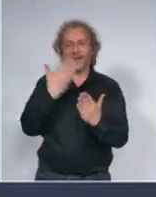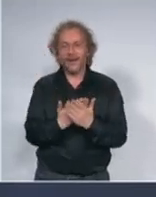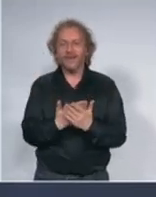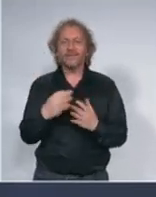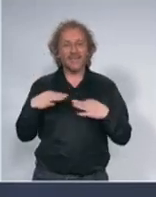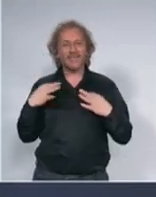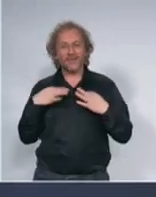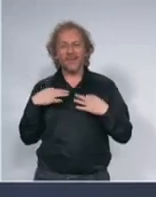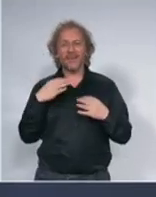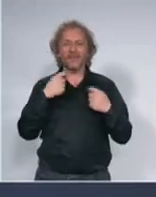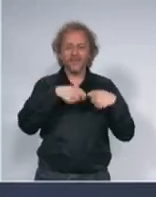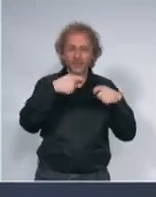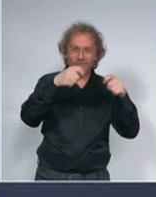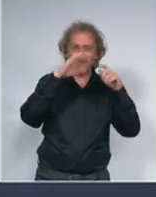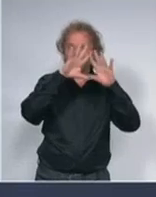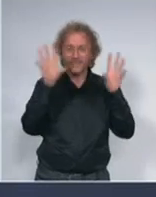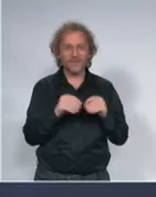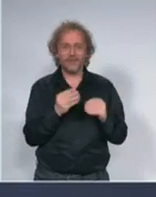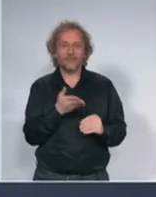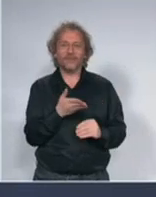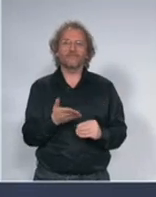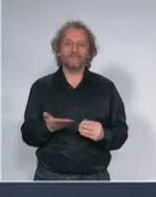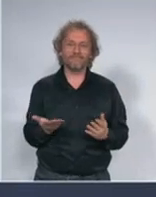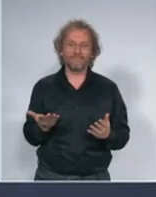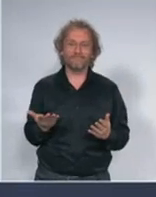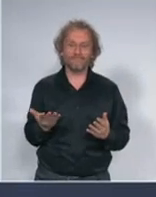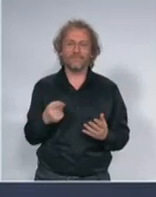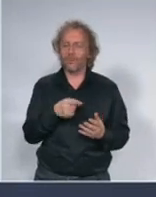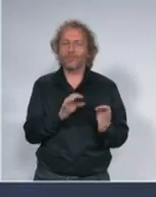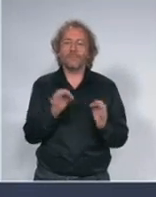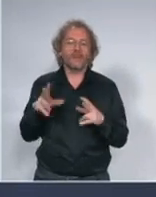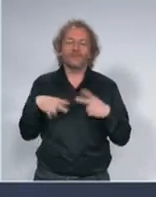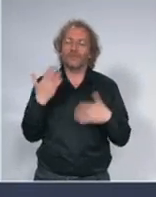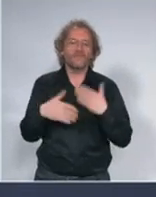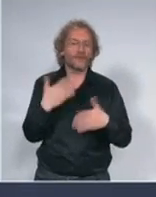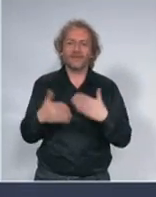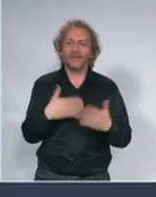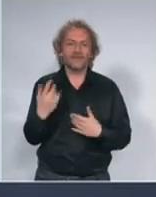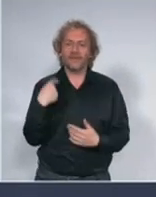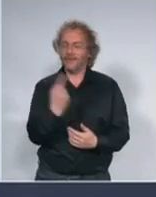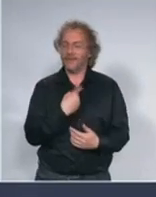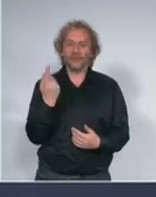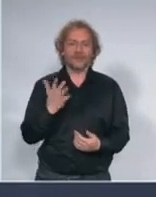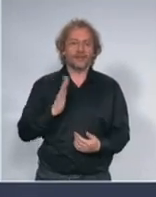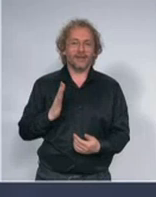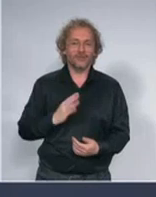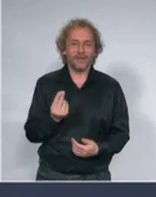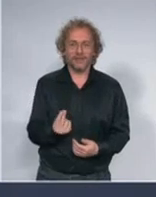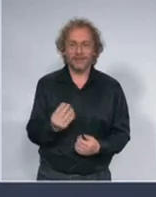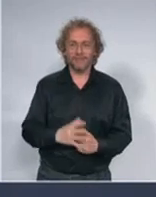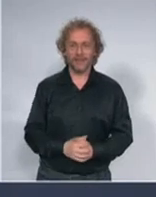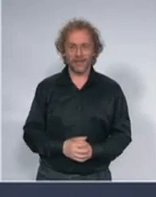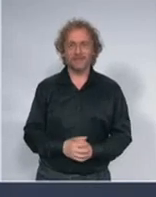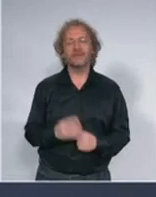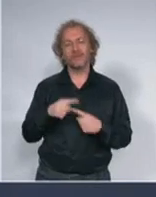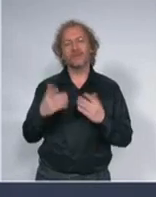u infrastrukturu i sve ono što znači za normalan život naših građana i zbog čega zahvaljujući svemu onome što